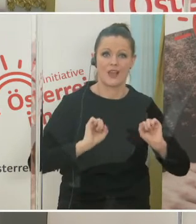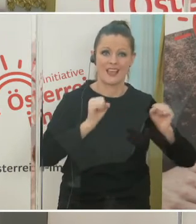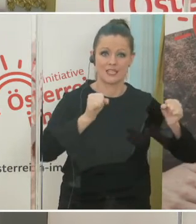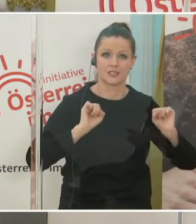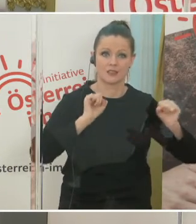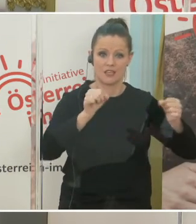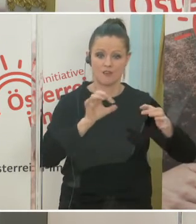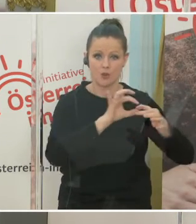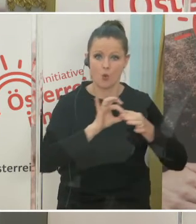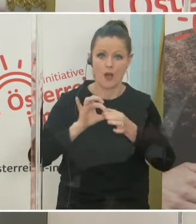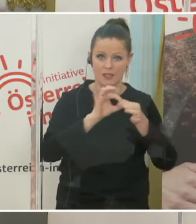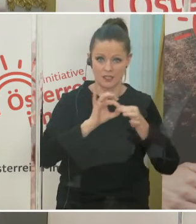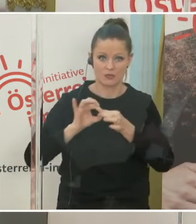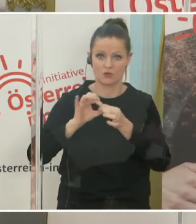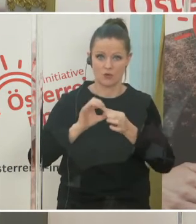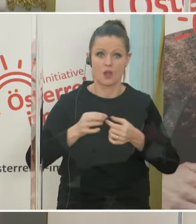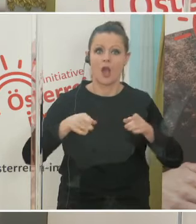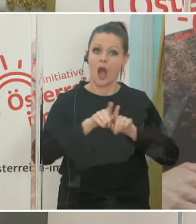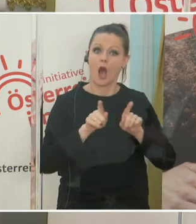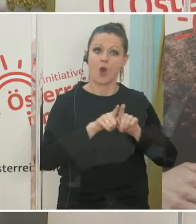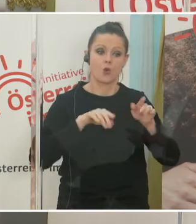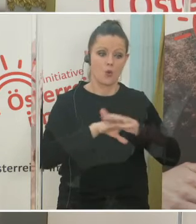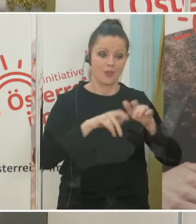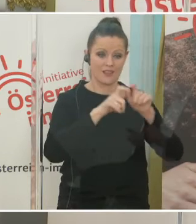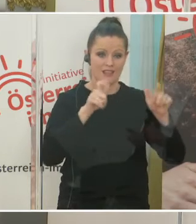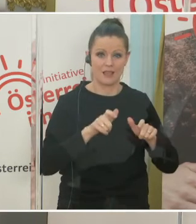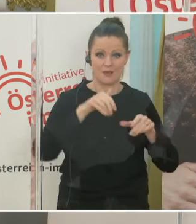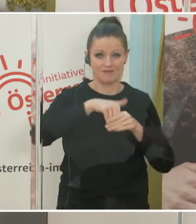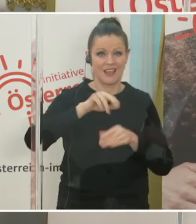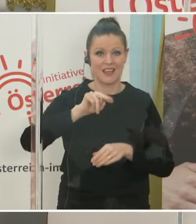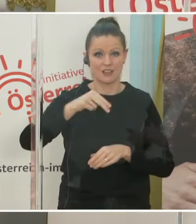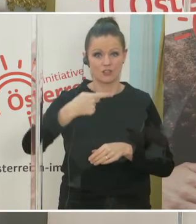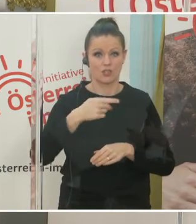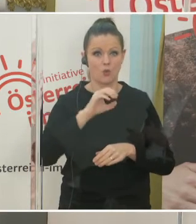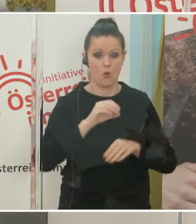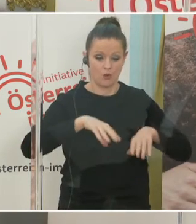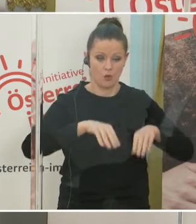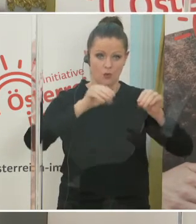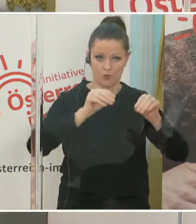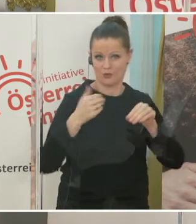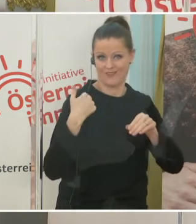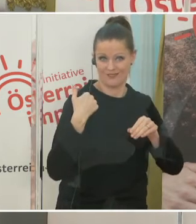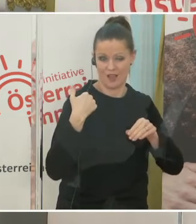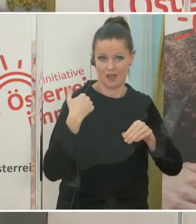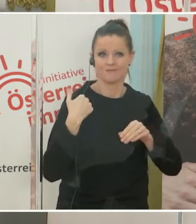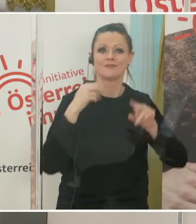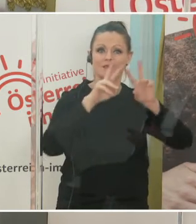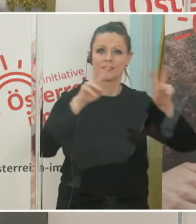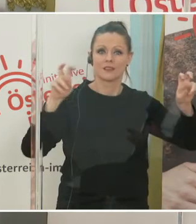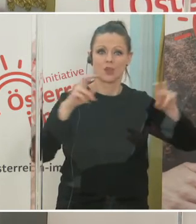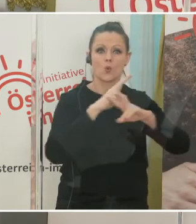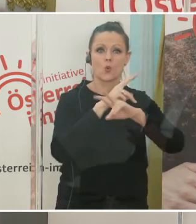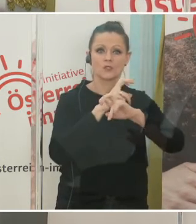Organisationen, für Unternehmen, für NGOs ins Leben gerufen, Österreich impft